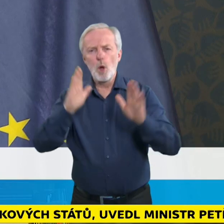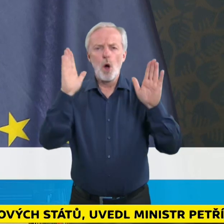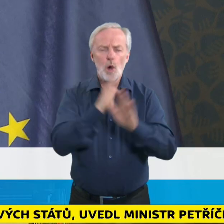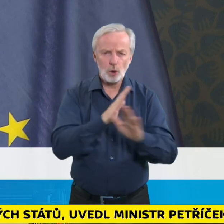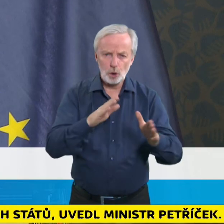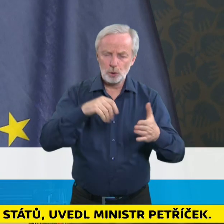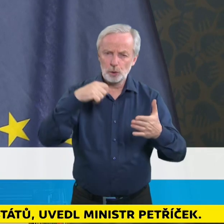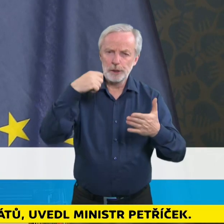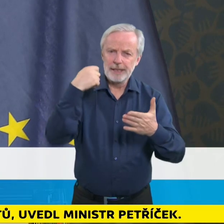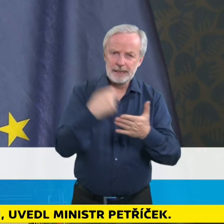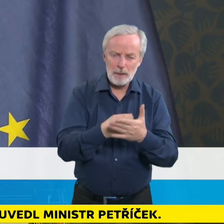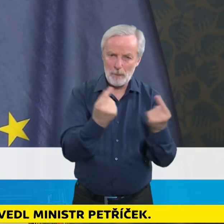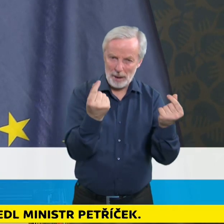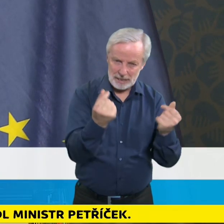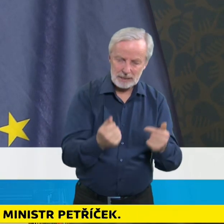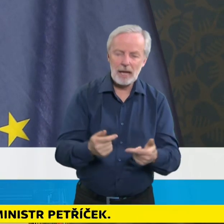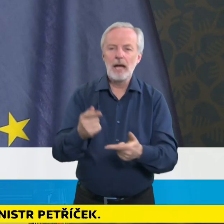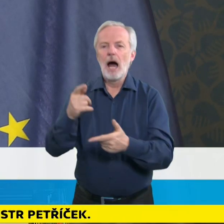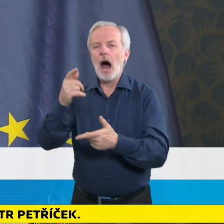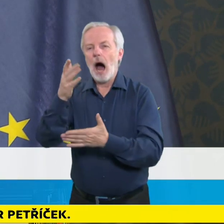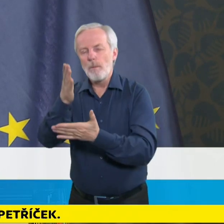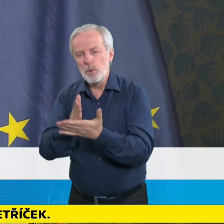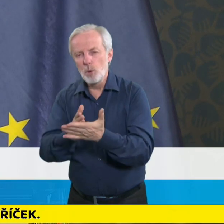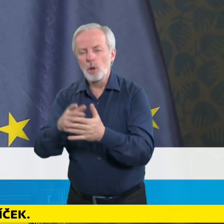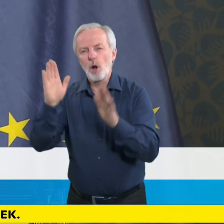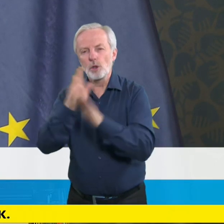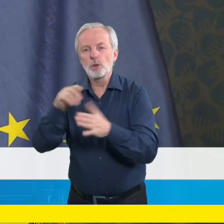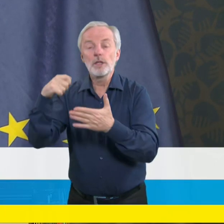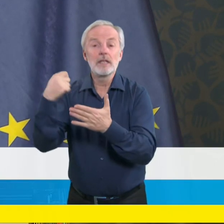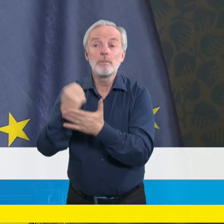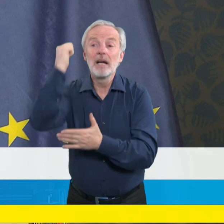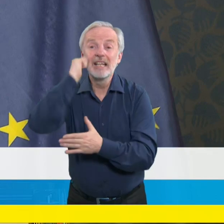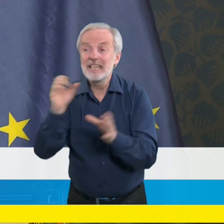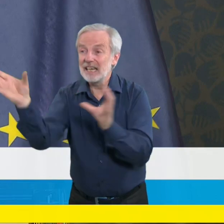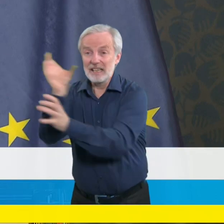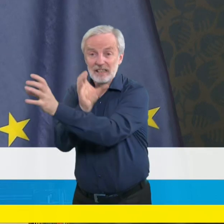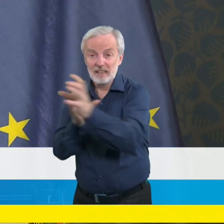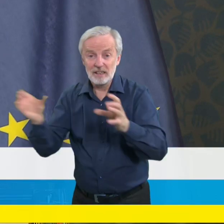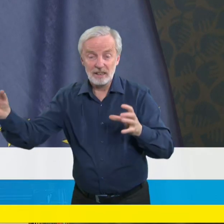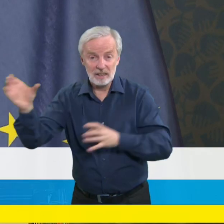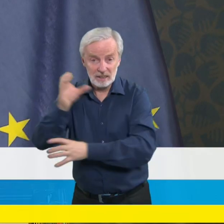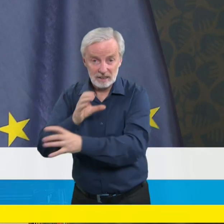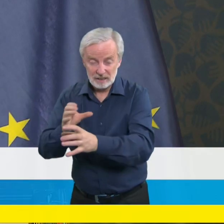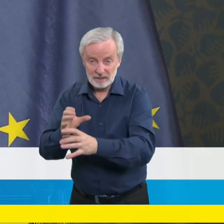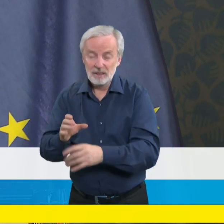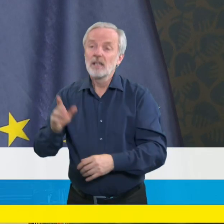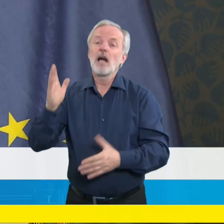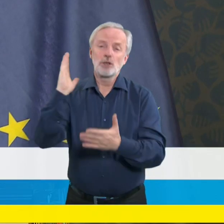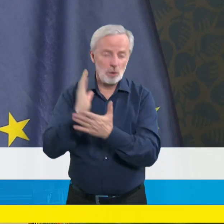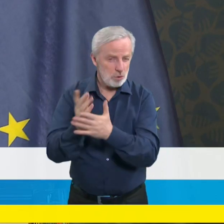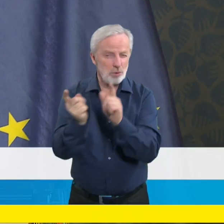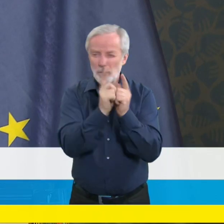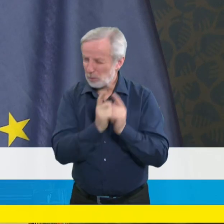distribuci personálu. Takže tato varianta byla diskutována a kolegové, kteří se k tomu vyjádřili a kteří jsou za to